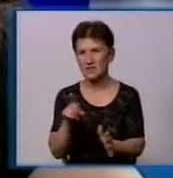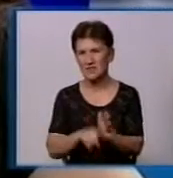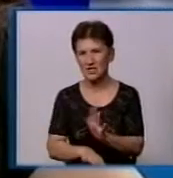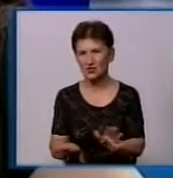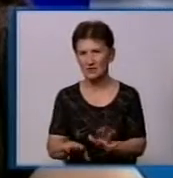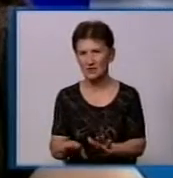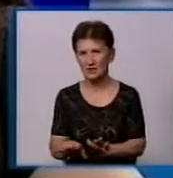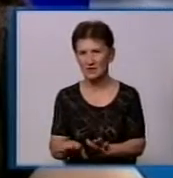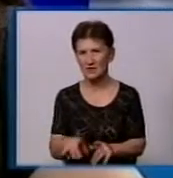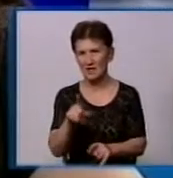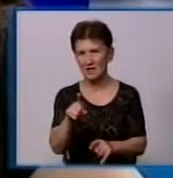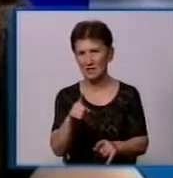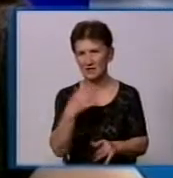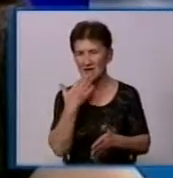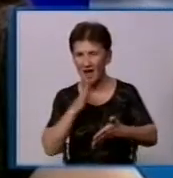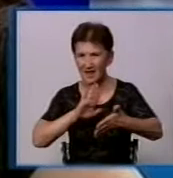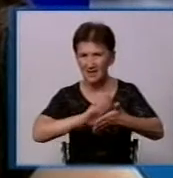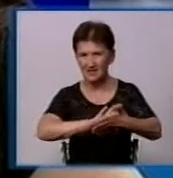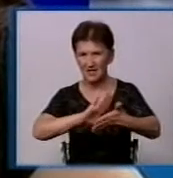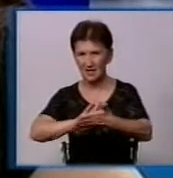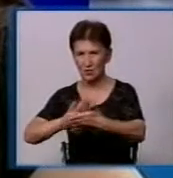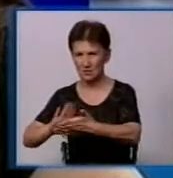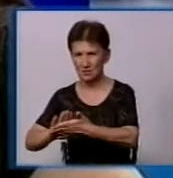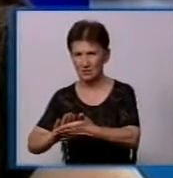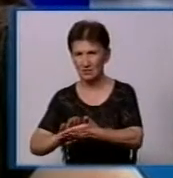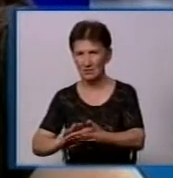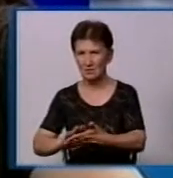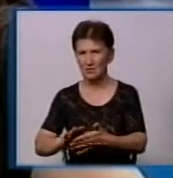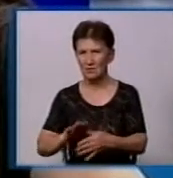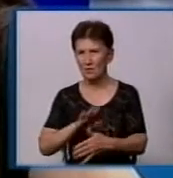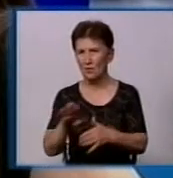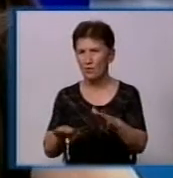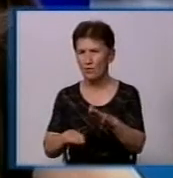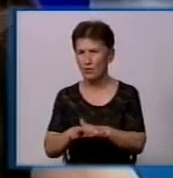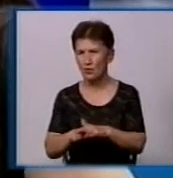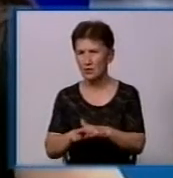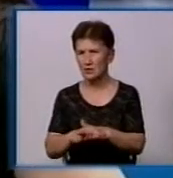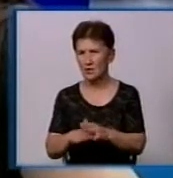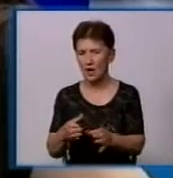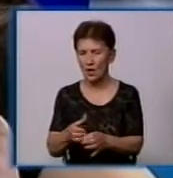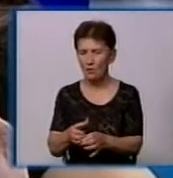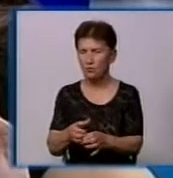Вешати ці наклейки підрозуміює клапан сверху. Клапан під определенні бутылки,